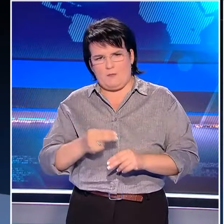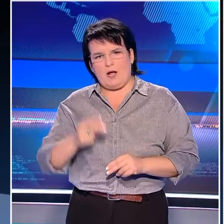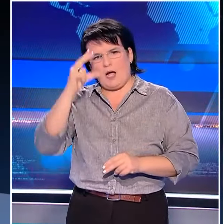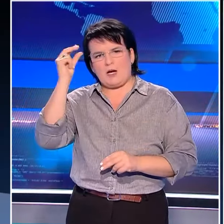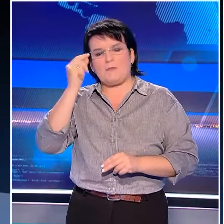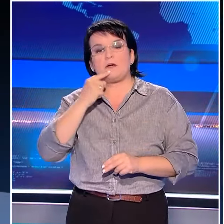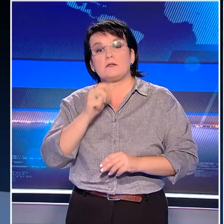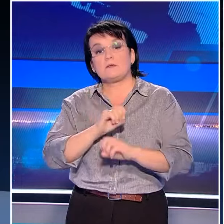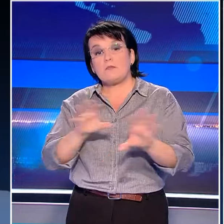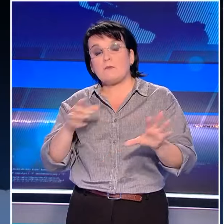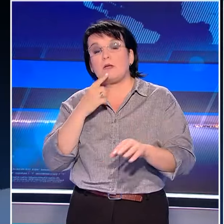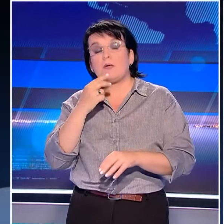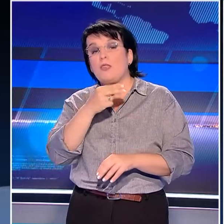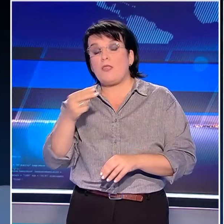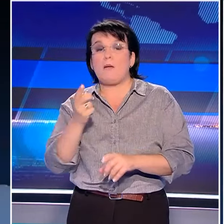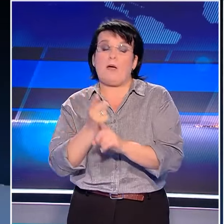Ωραία.